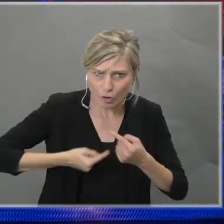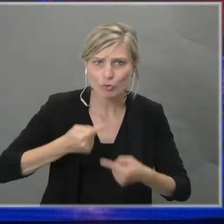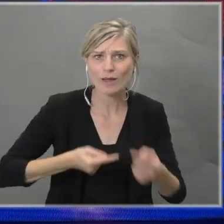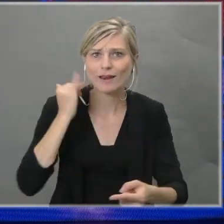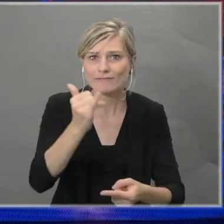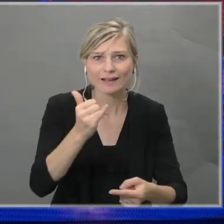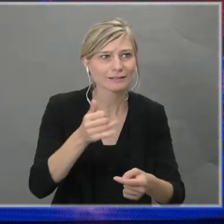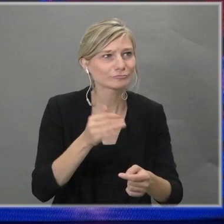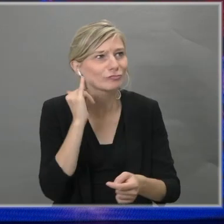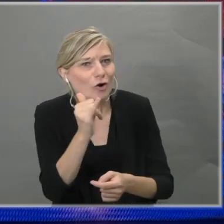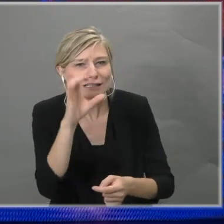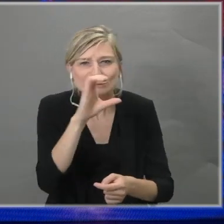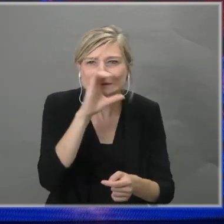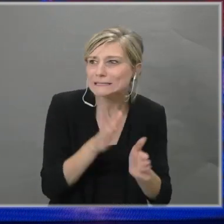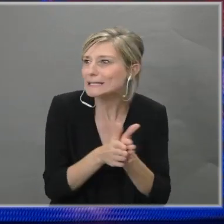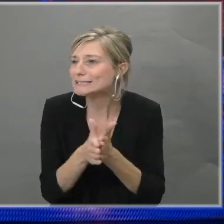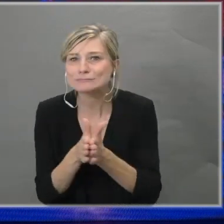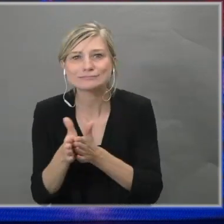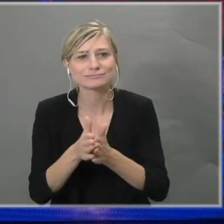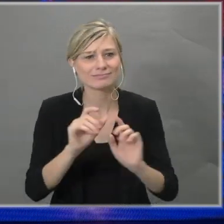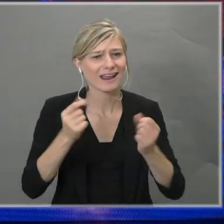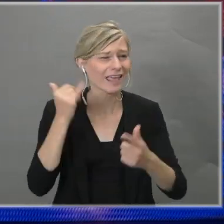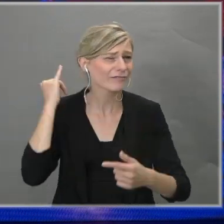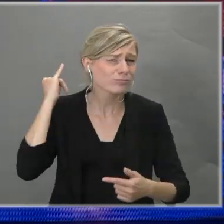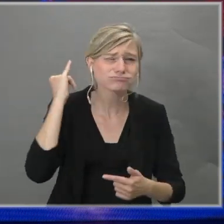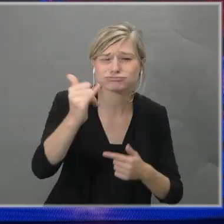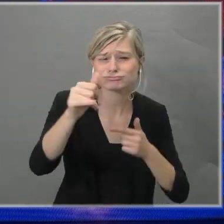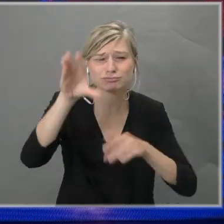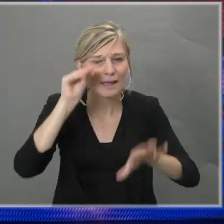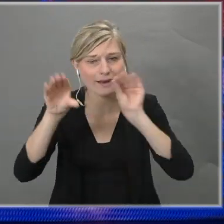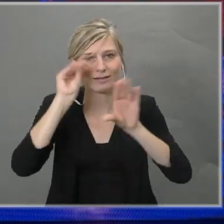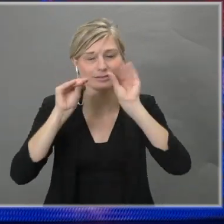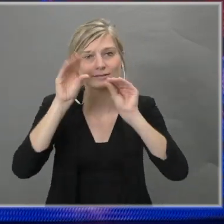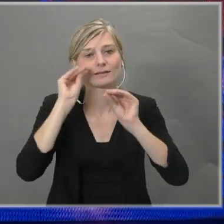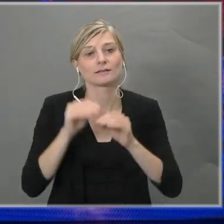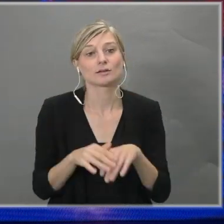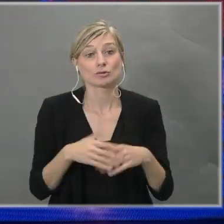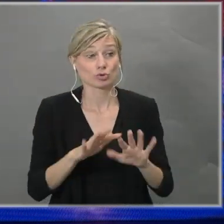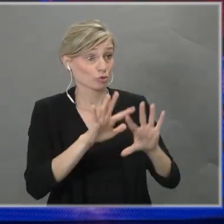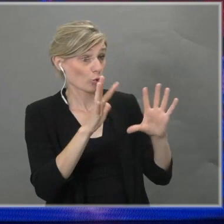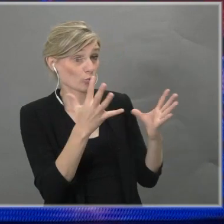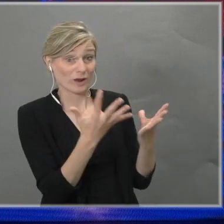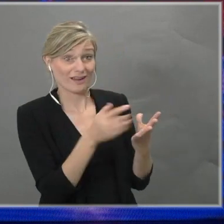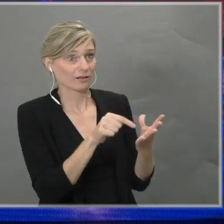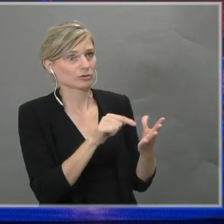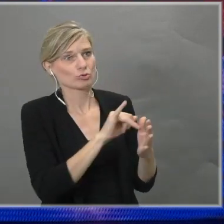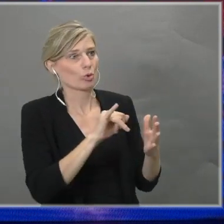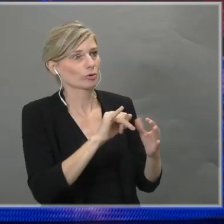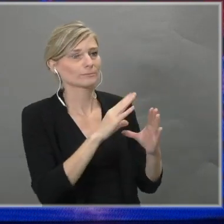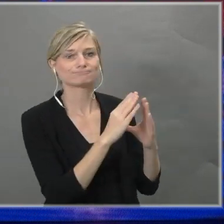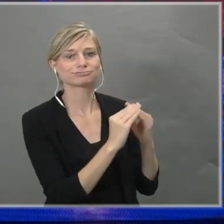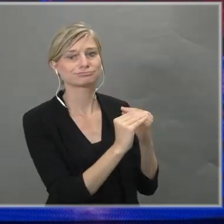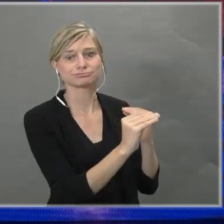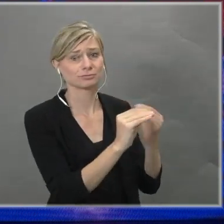Blijf nieuwsgierig. En leer je hele leven lang. De wereld waarin we beginnen staat nooit stil. En alleen door